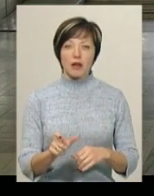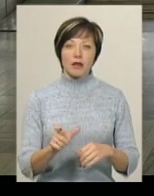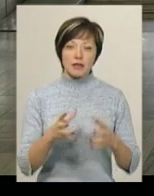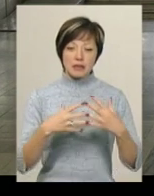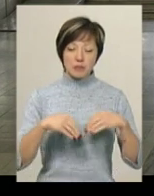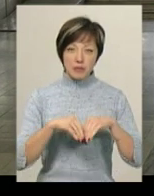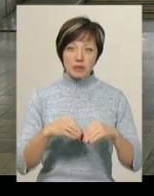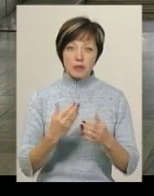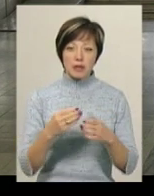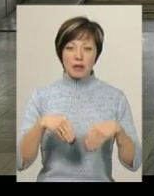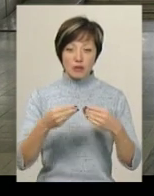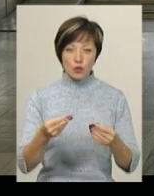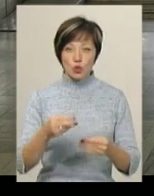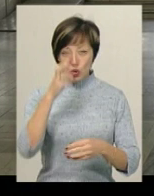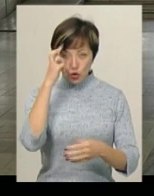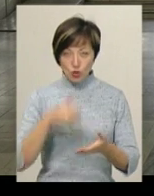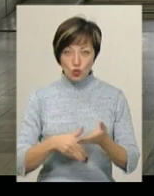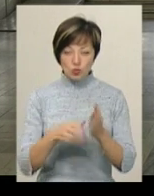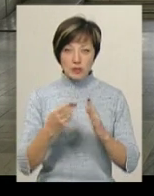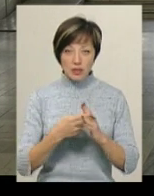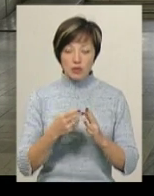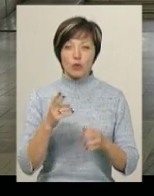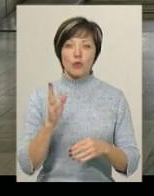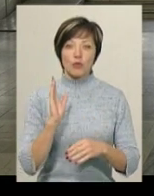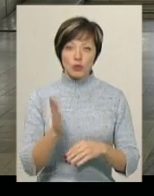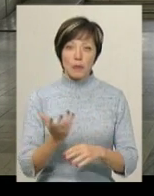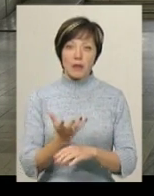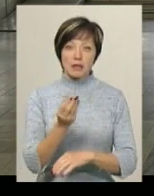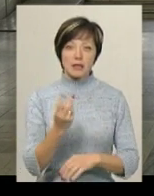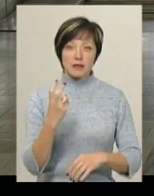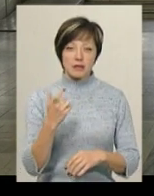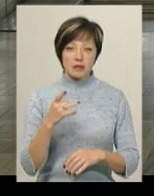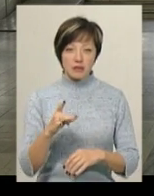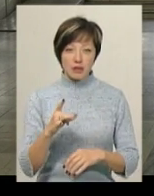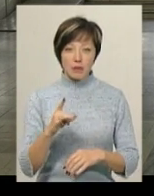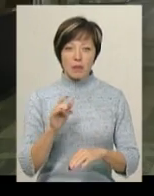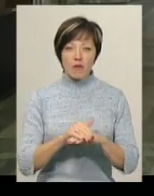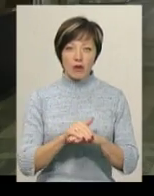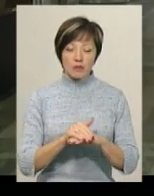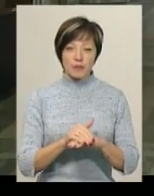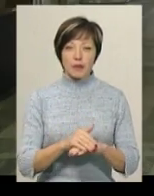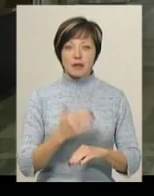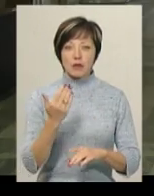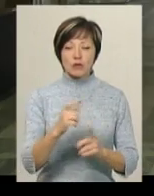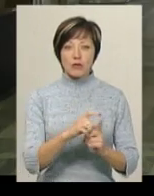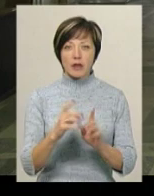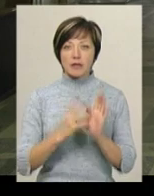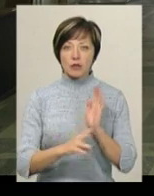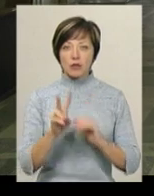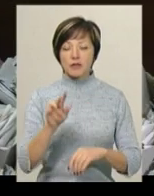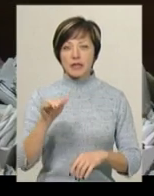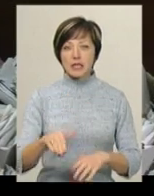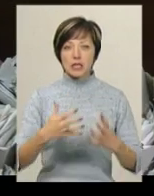який розраховував на призначену субсидію, вона буде платити 200 гривень. За його словами, 92